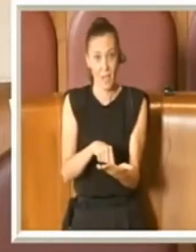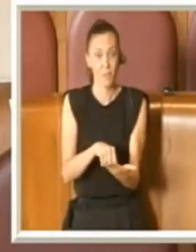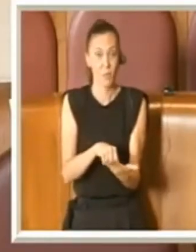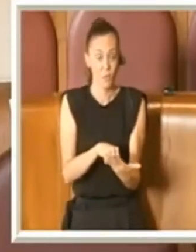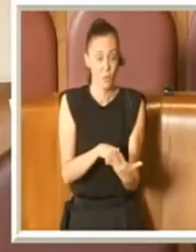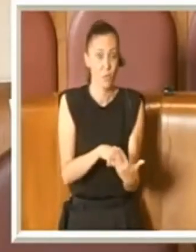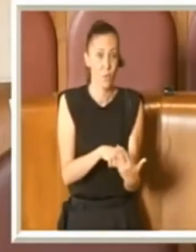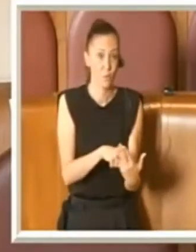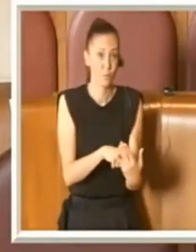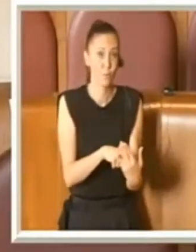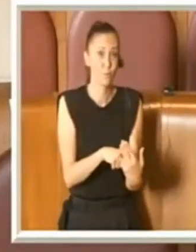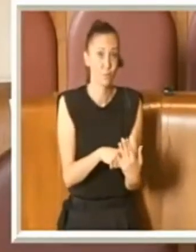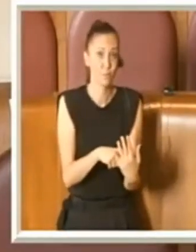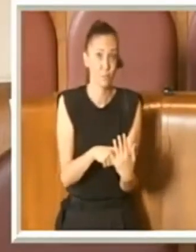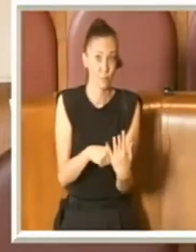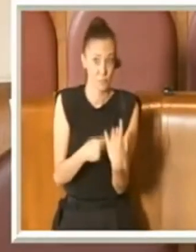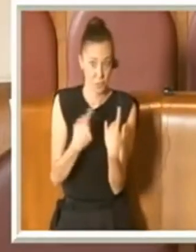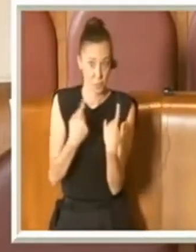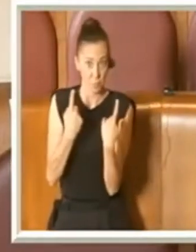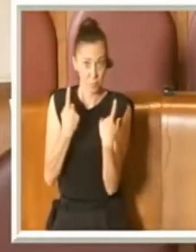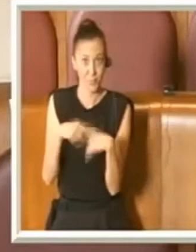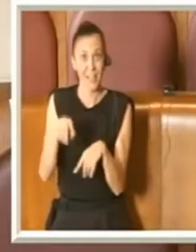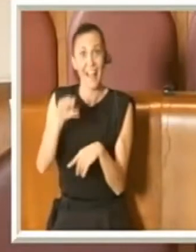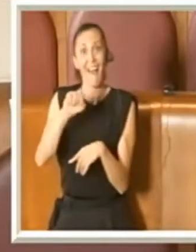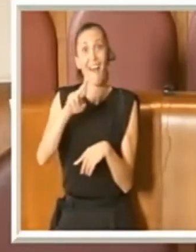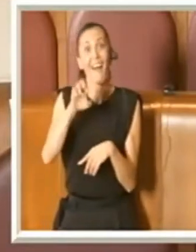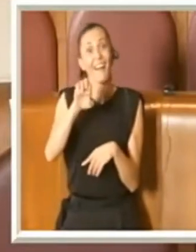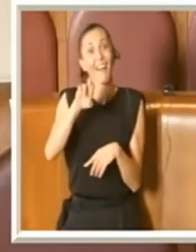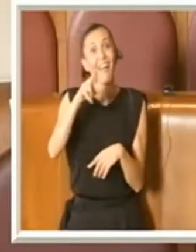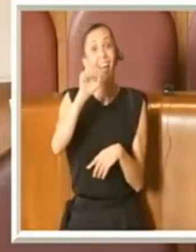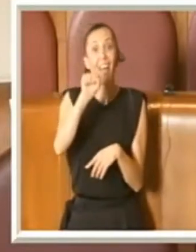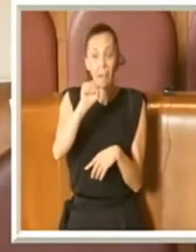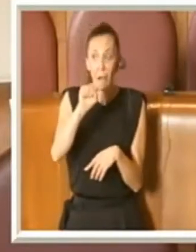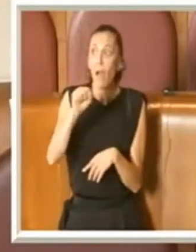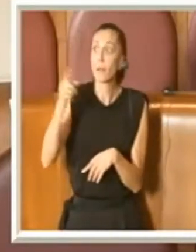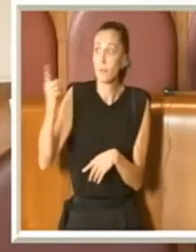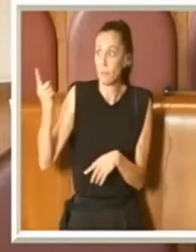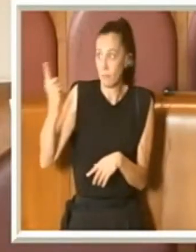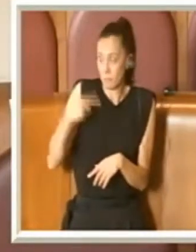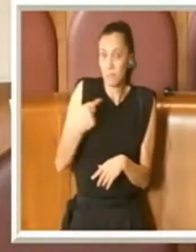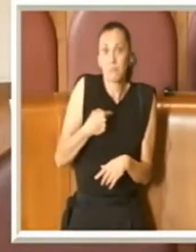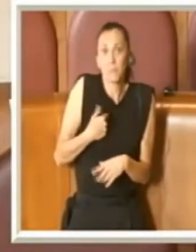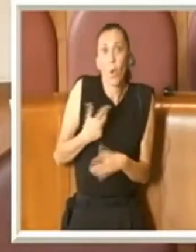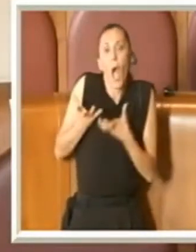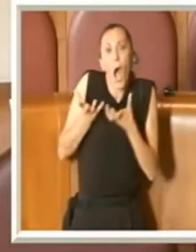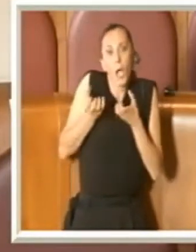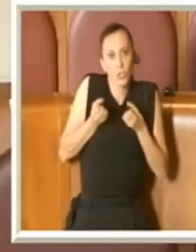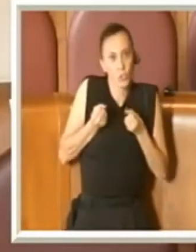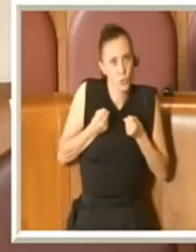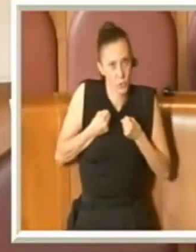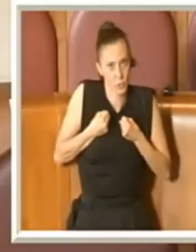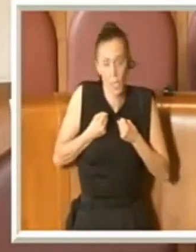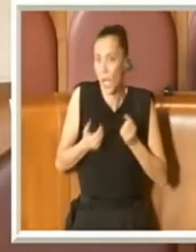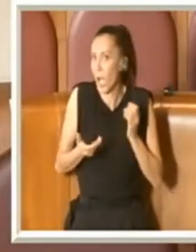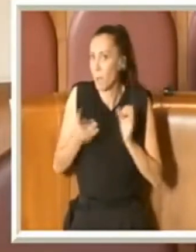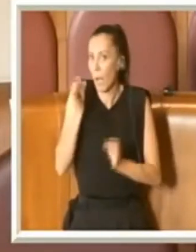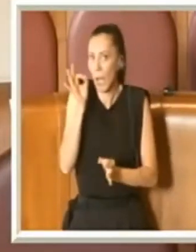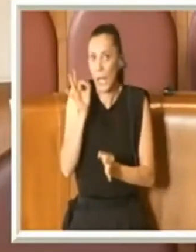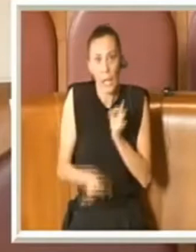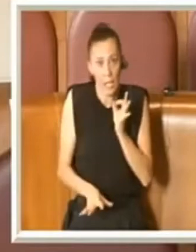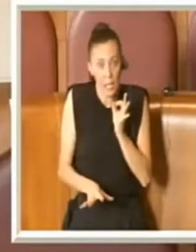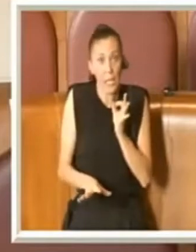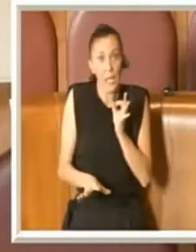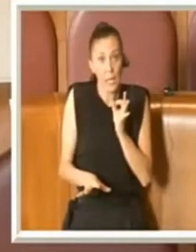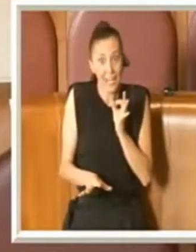disposizione di Arera che ovviamente noi recepiamo immediatamente ed è quella di